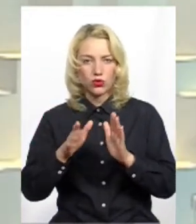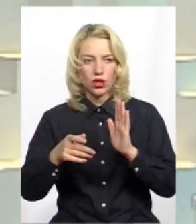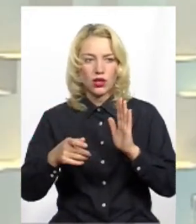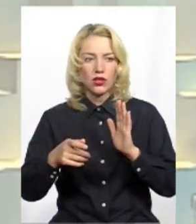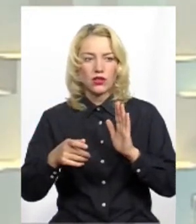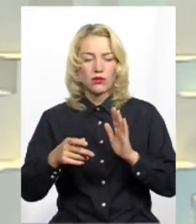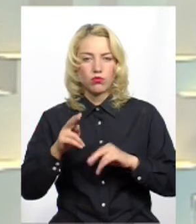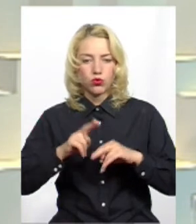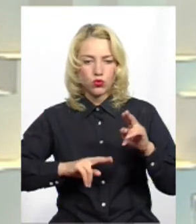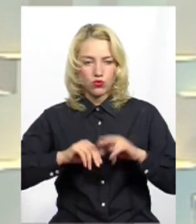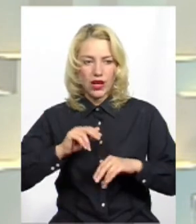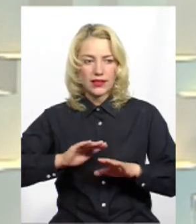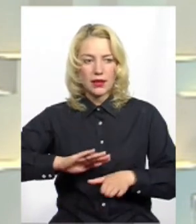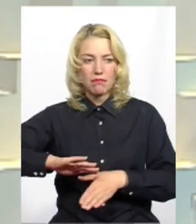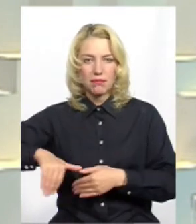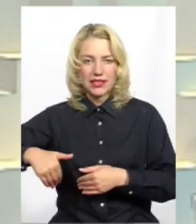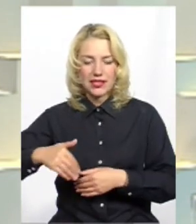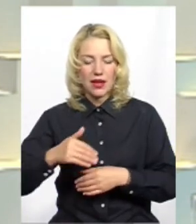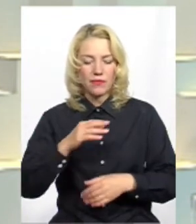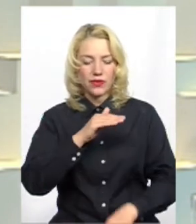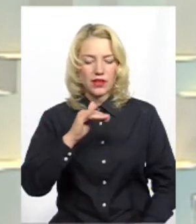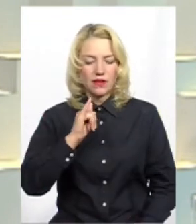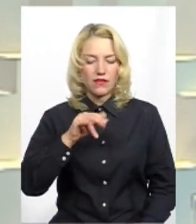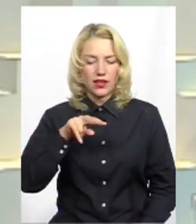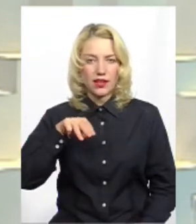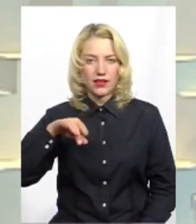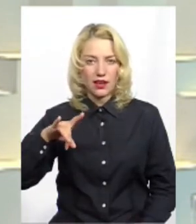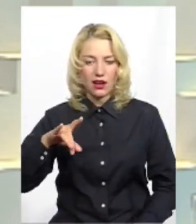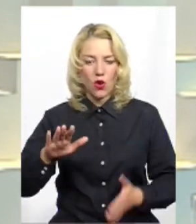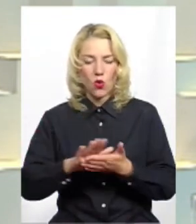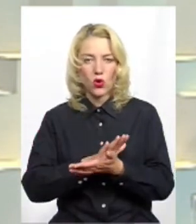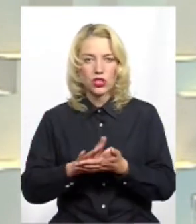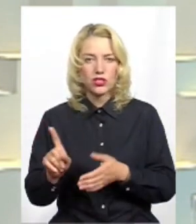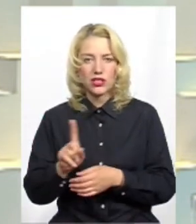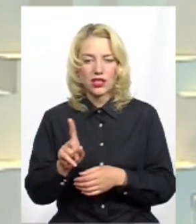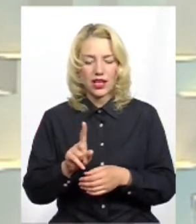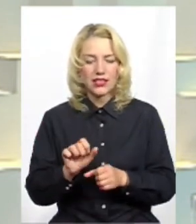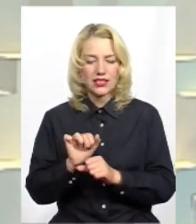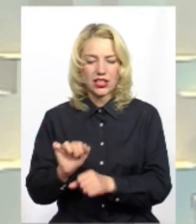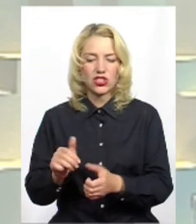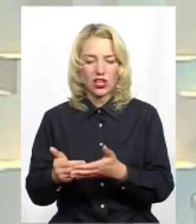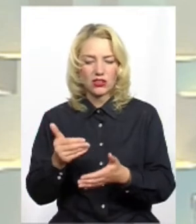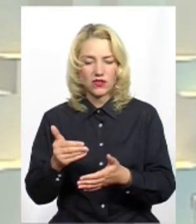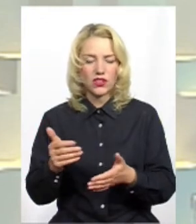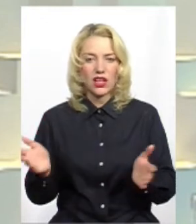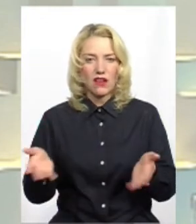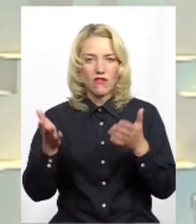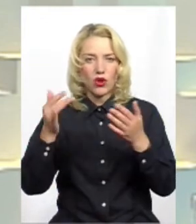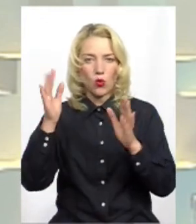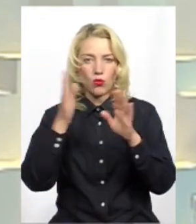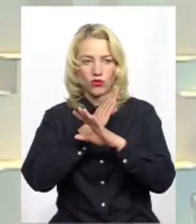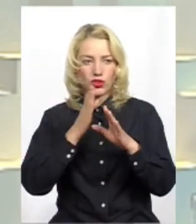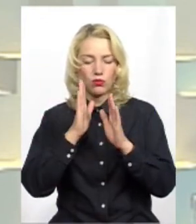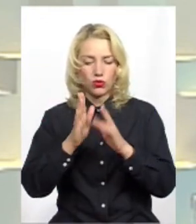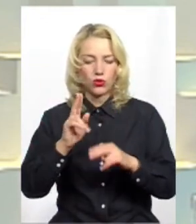після фільтрів очисних, які захищають від викидів в повітря, вони будуть